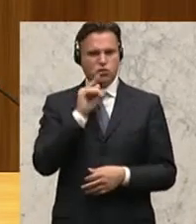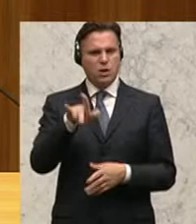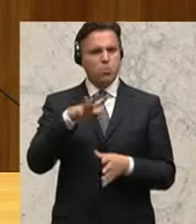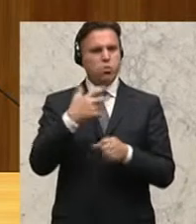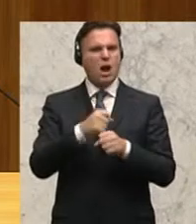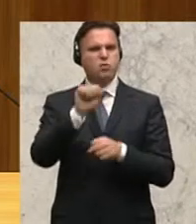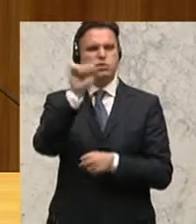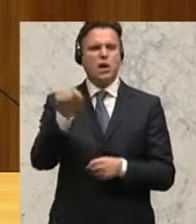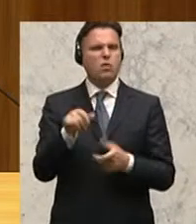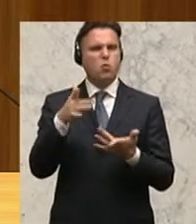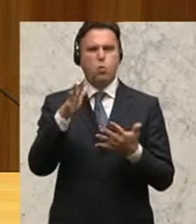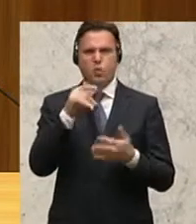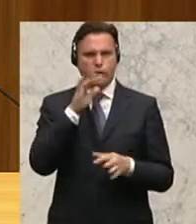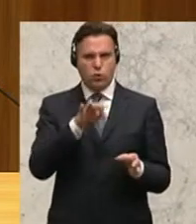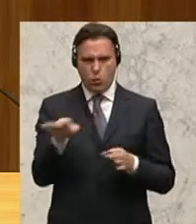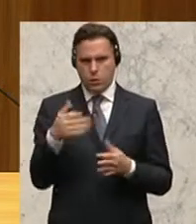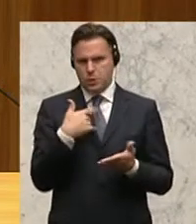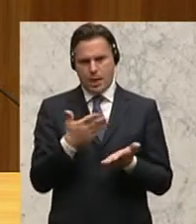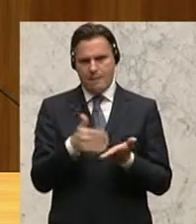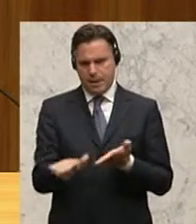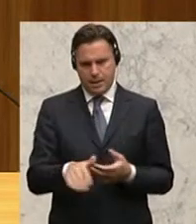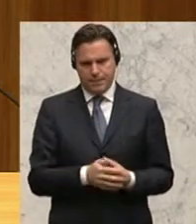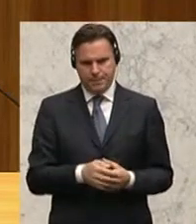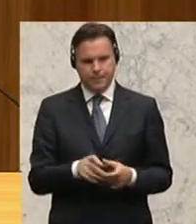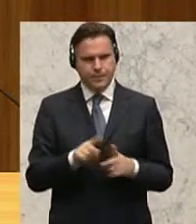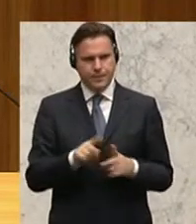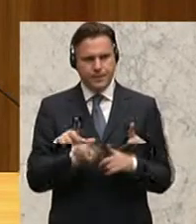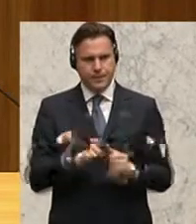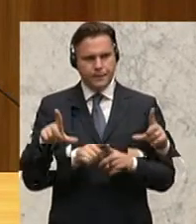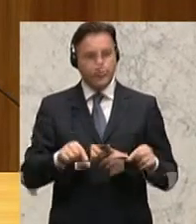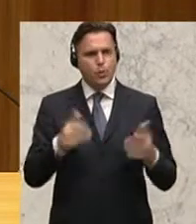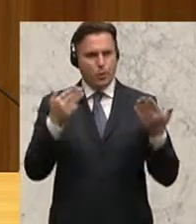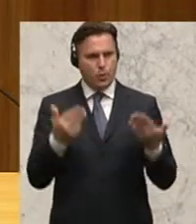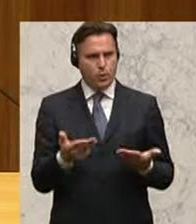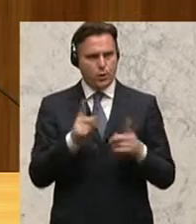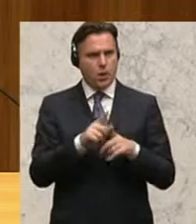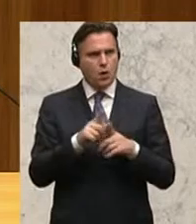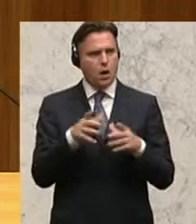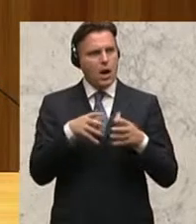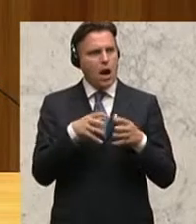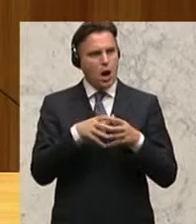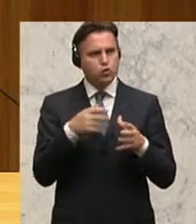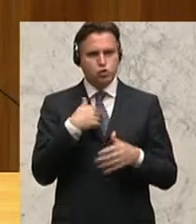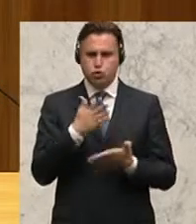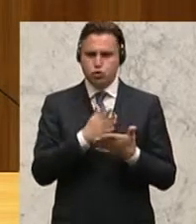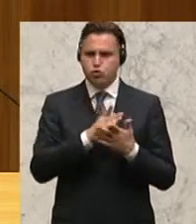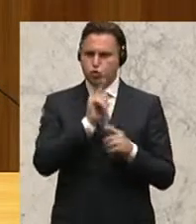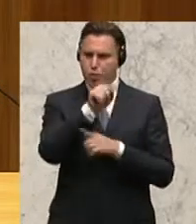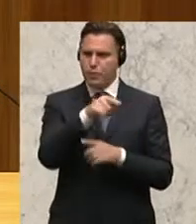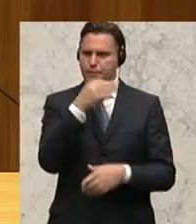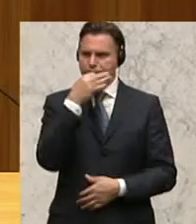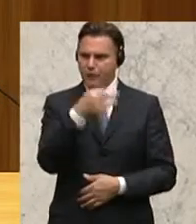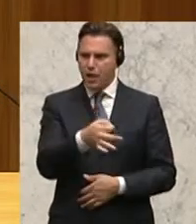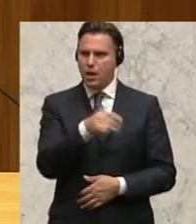ablehnen. Interessant auch Top 9, habe mich schon erlaubt, im Ausschuss nachzufragen, weil da die sozusagen